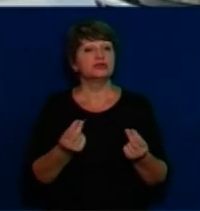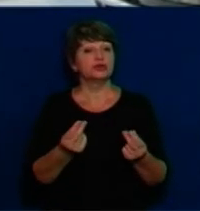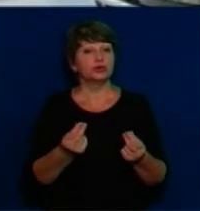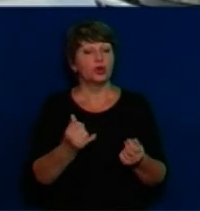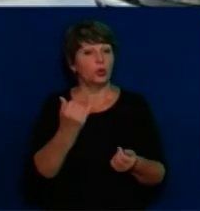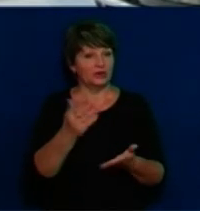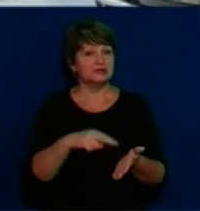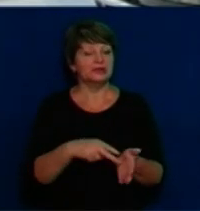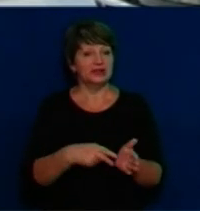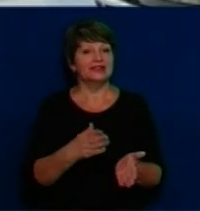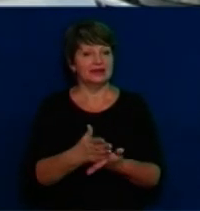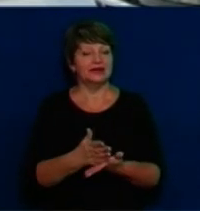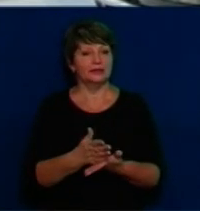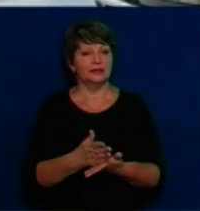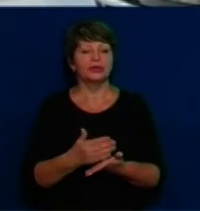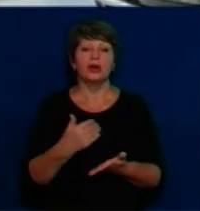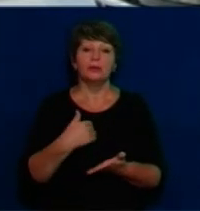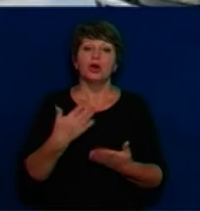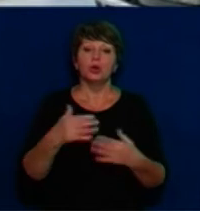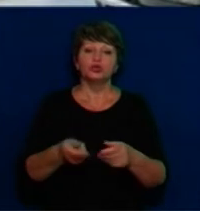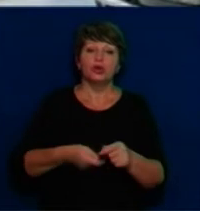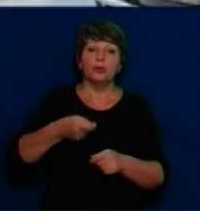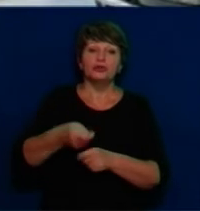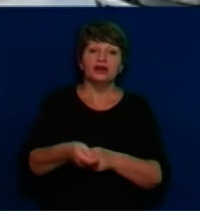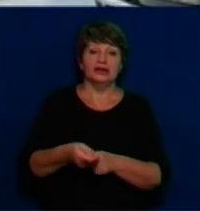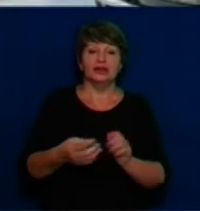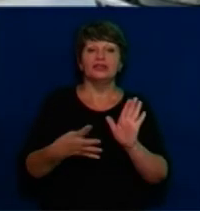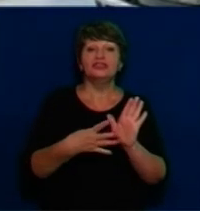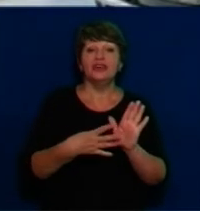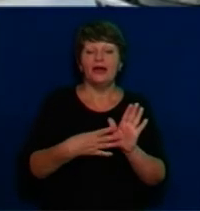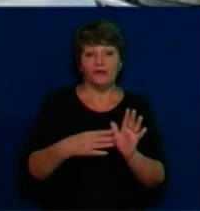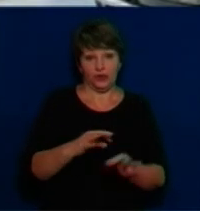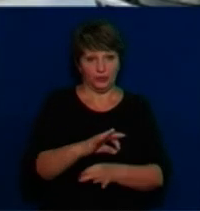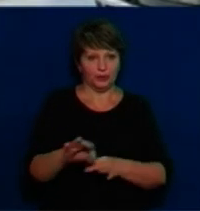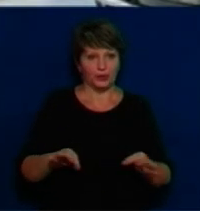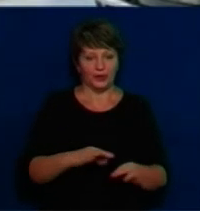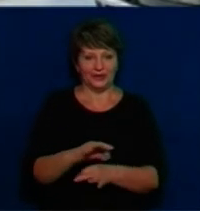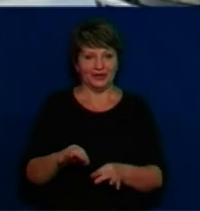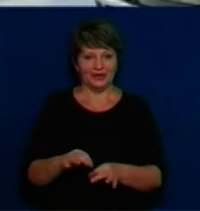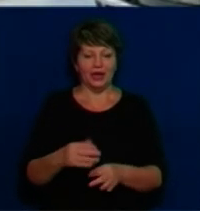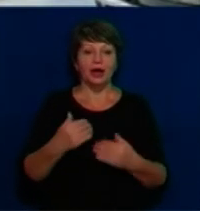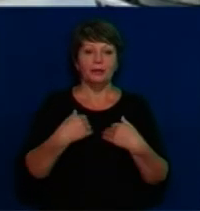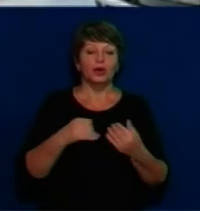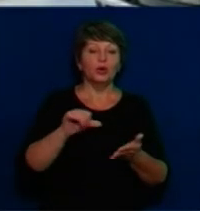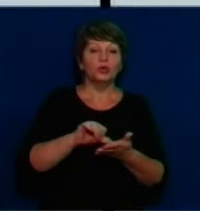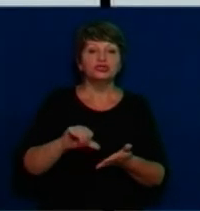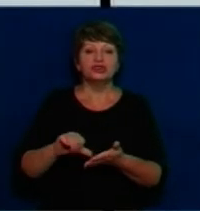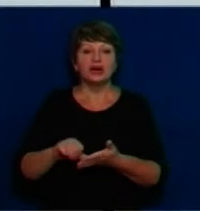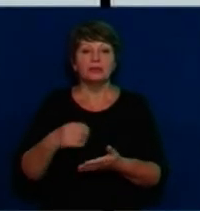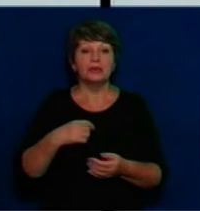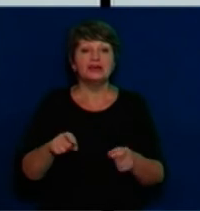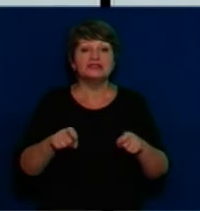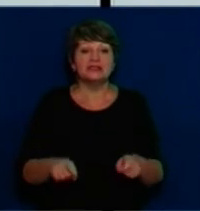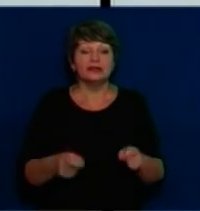план є такий? Ви знаєте, ми вже подали 9 проєктів на ДФРР. Ми ж участвуємо в грандах. Ми сидимо тільки